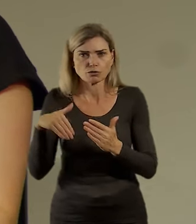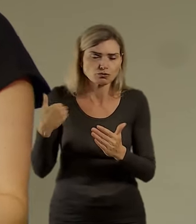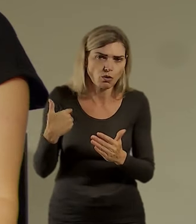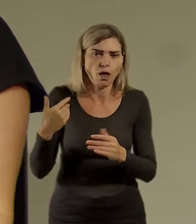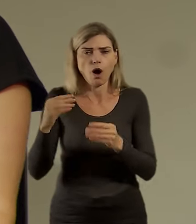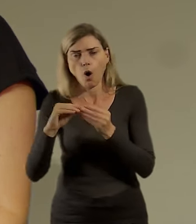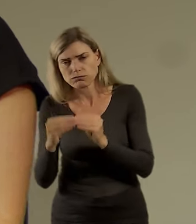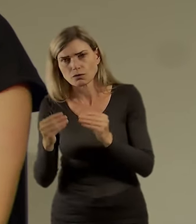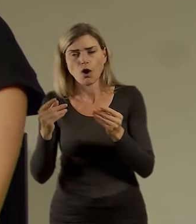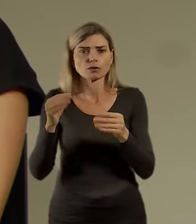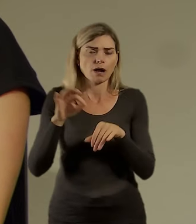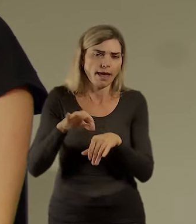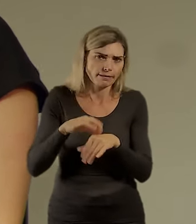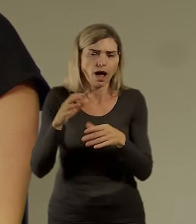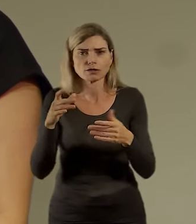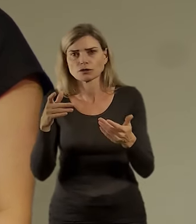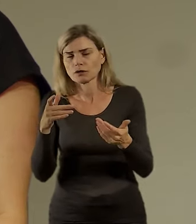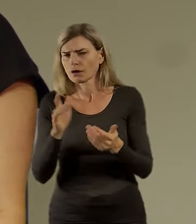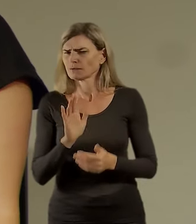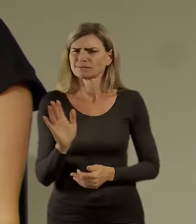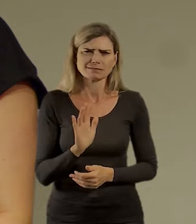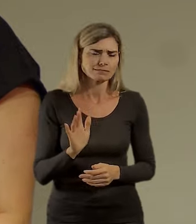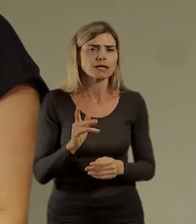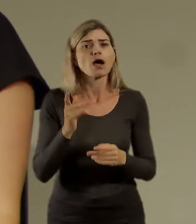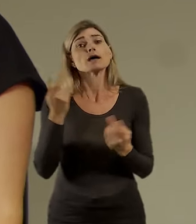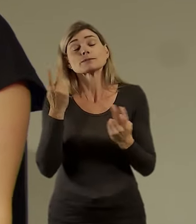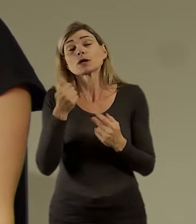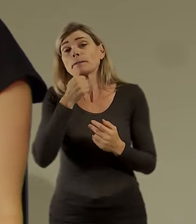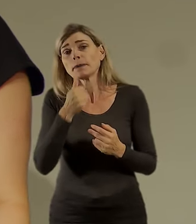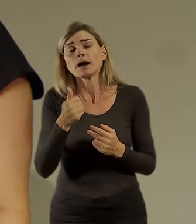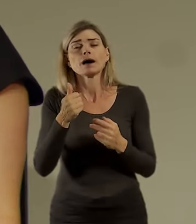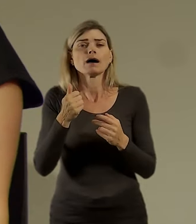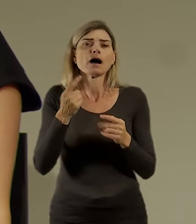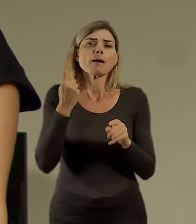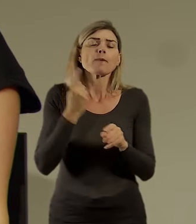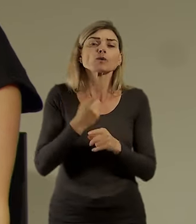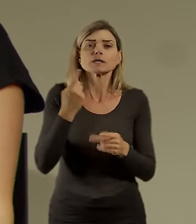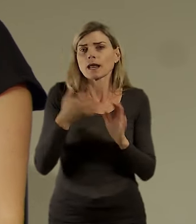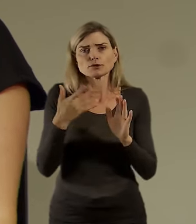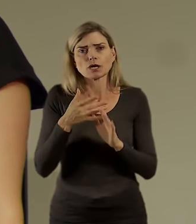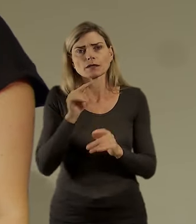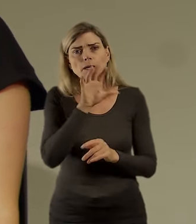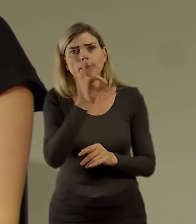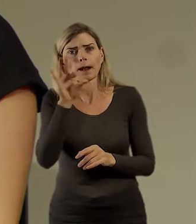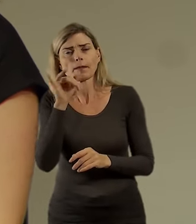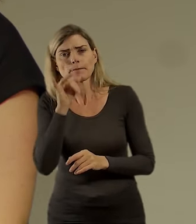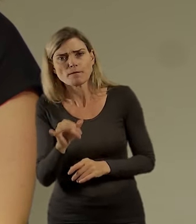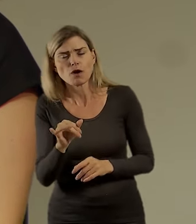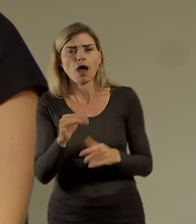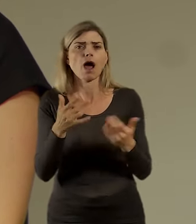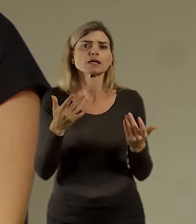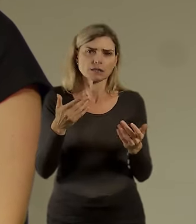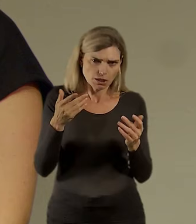toho, co potřebuju mít, jak daleko. Takže ta práce do určité míry pro určité lidi a přesně pro určitá nějaká